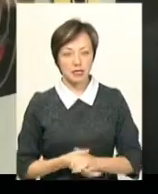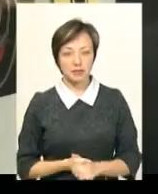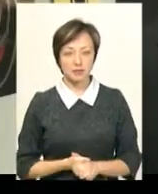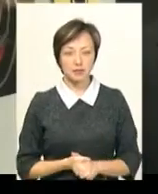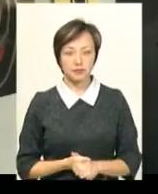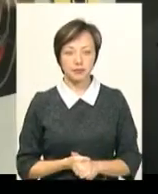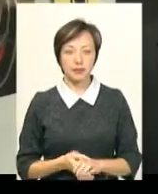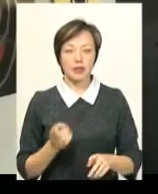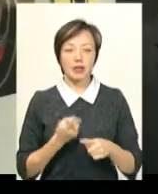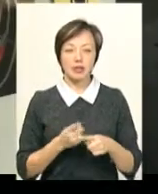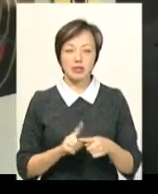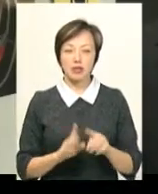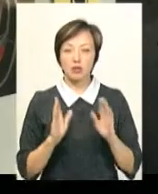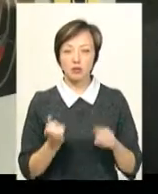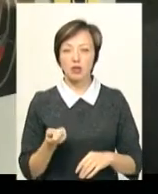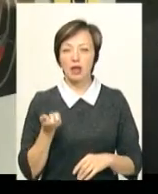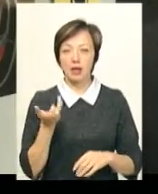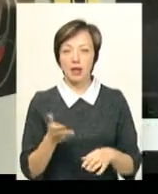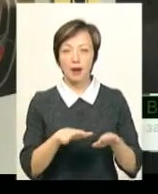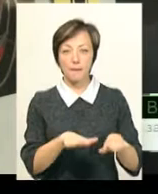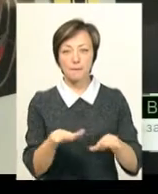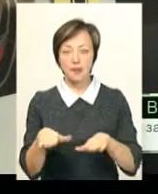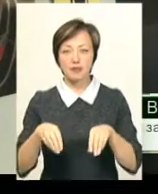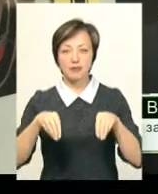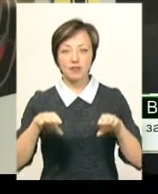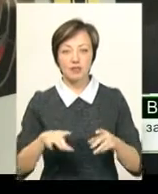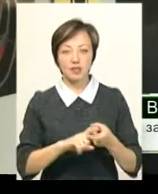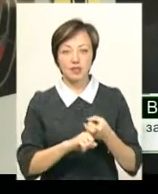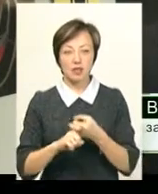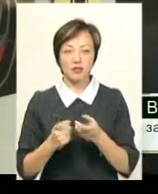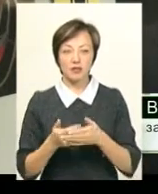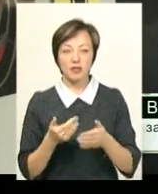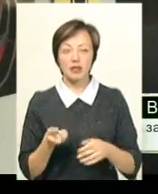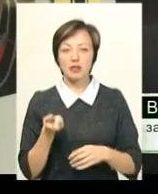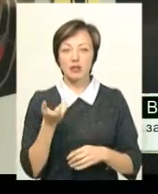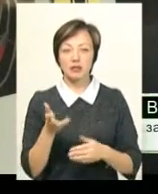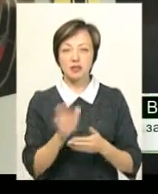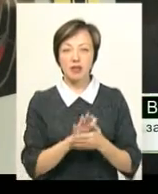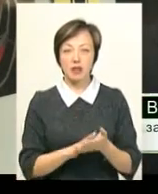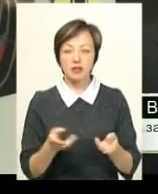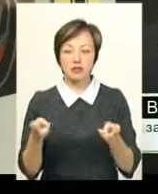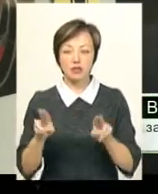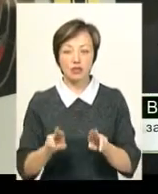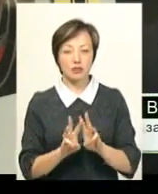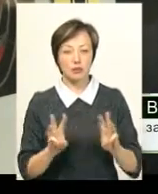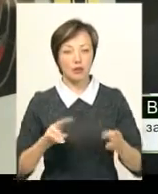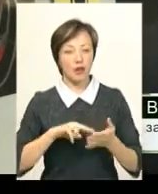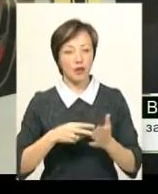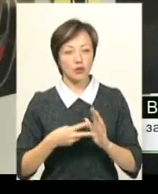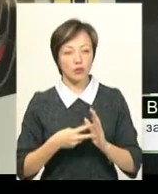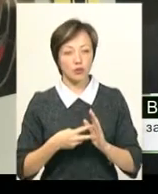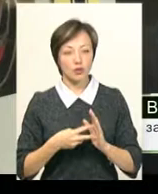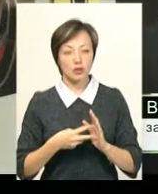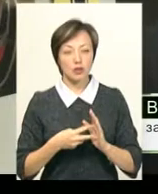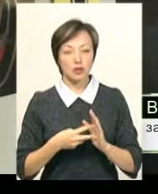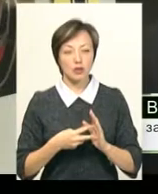Це буде кілька місць, це все буде вирішуватися залежно від кількості заявок, які залишаться на сайті, але ми плануємо місця